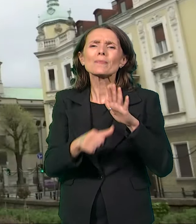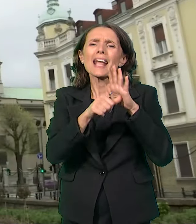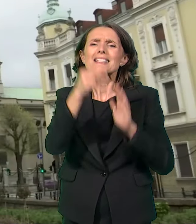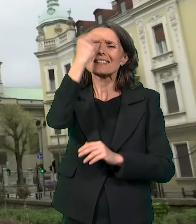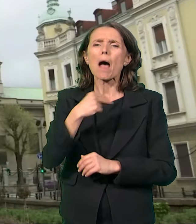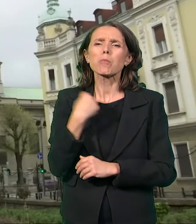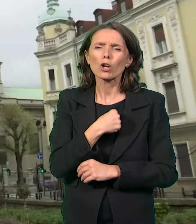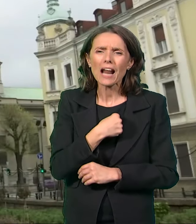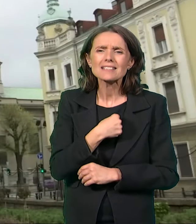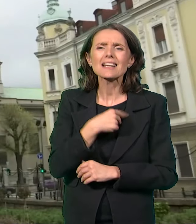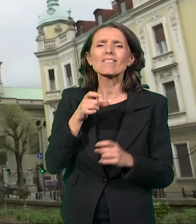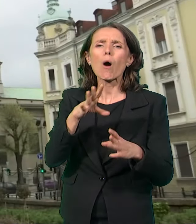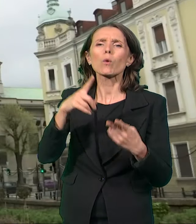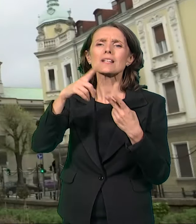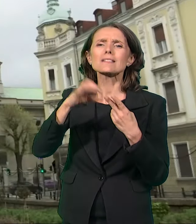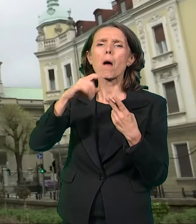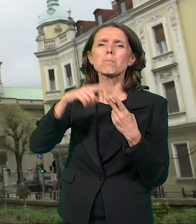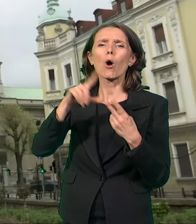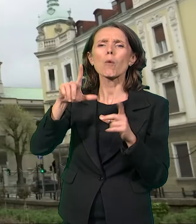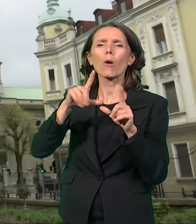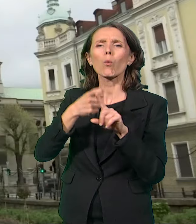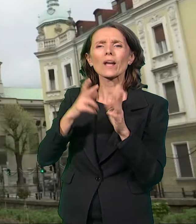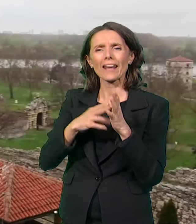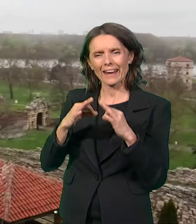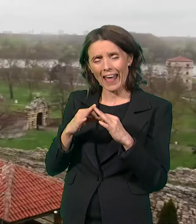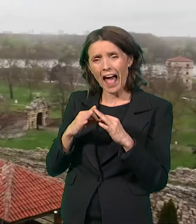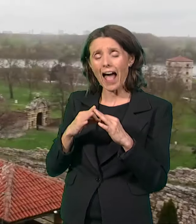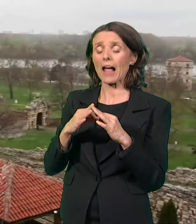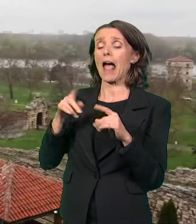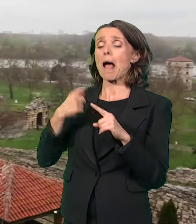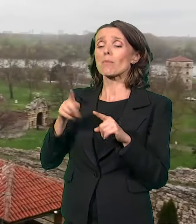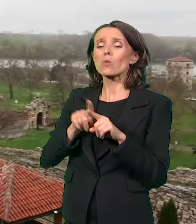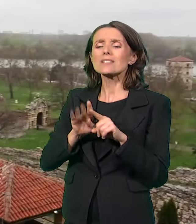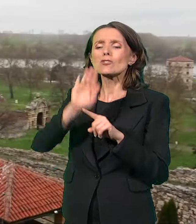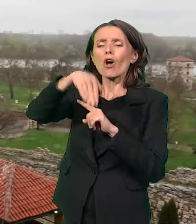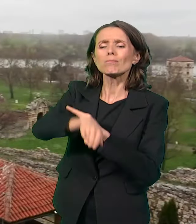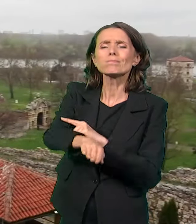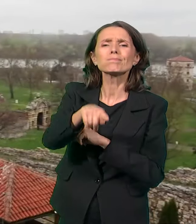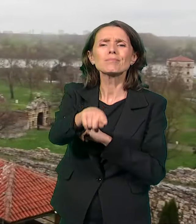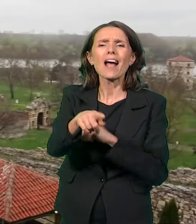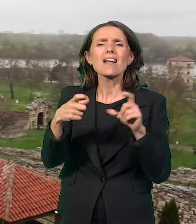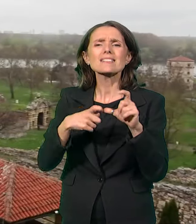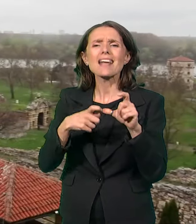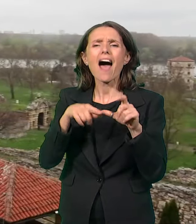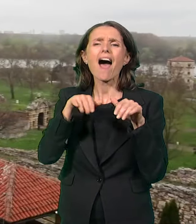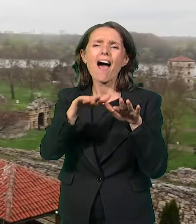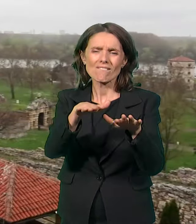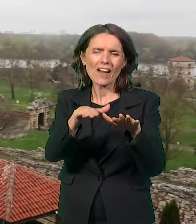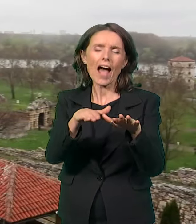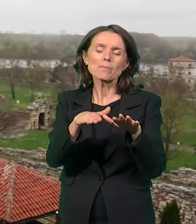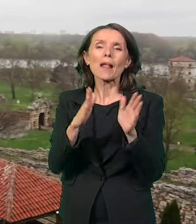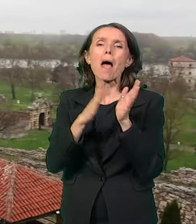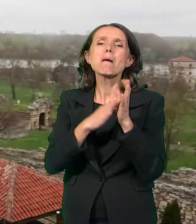bila ovaj močvarna ta Šava Mahala, pa skraćeno se to Srbije skrati je Sava Mala,